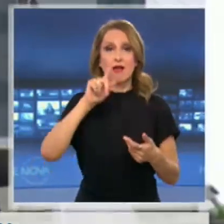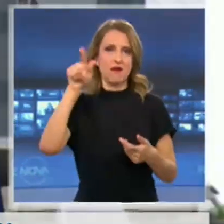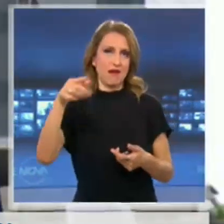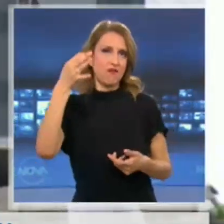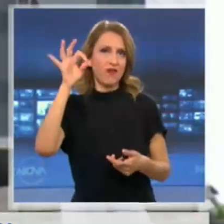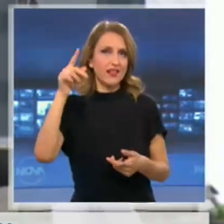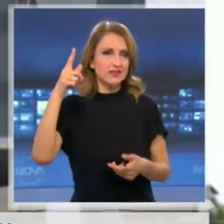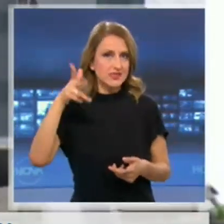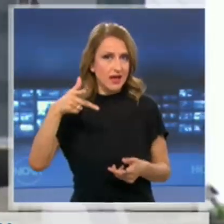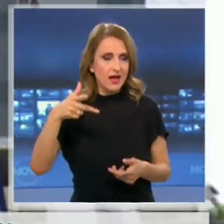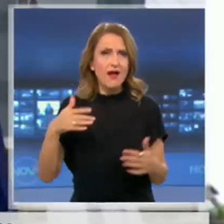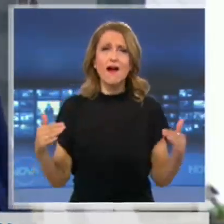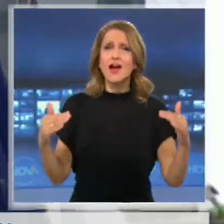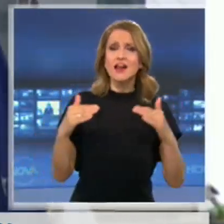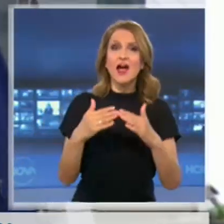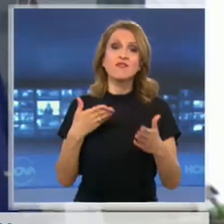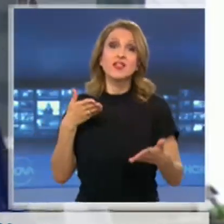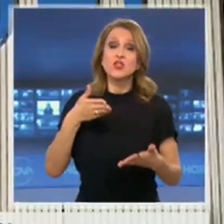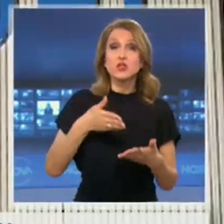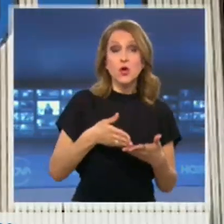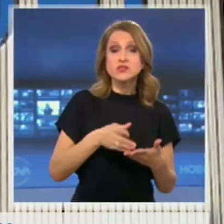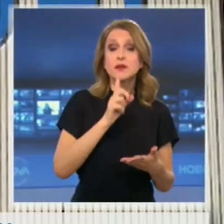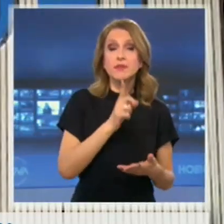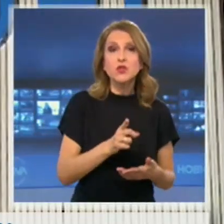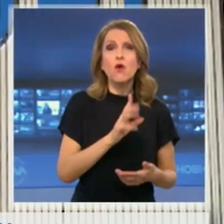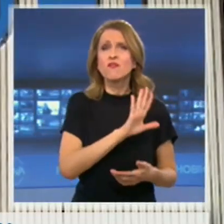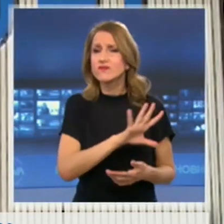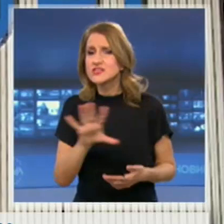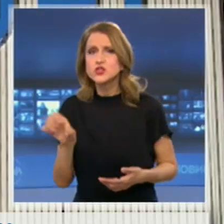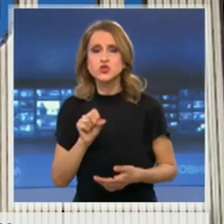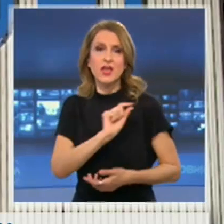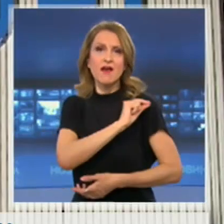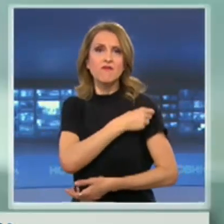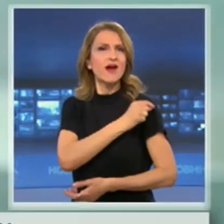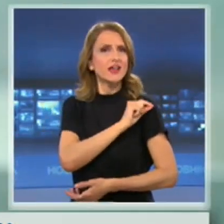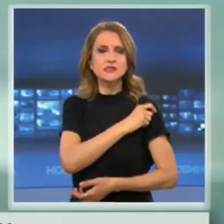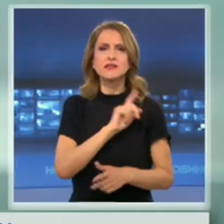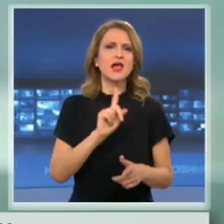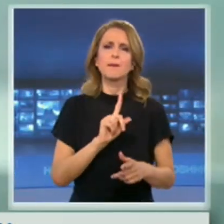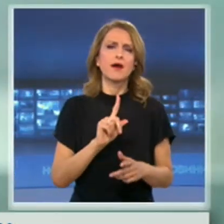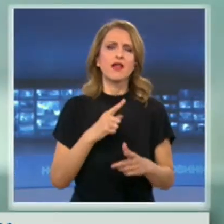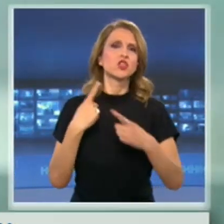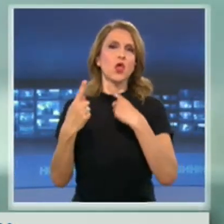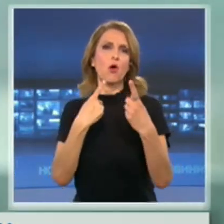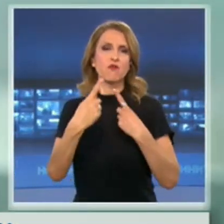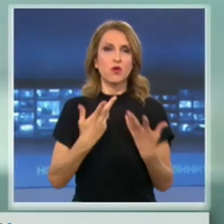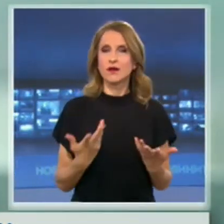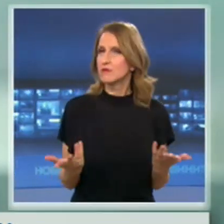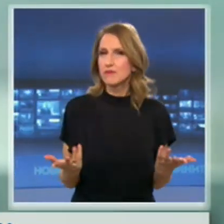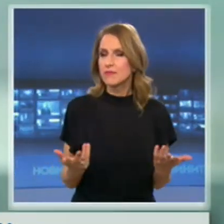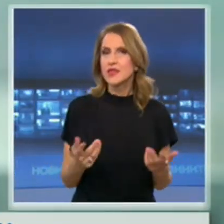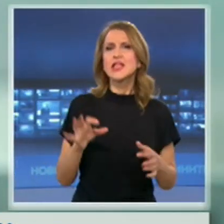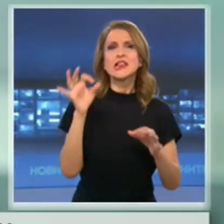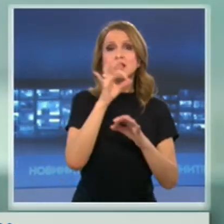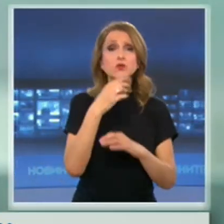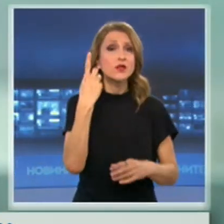Равният достъп до всяка една вакцина, разработена от Sanofi, не подлежи на договаряне. Никоя държава, например като